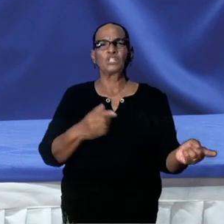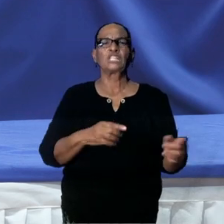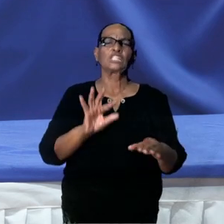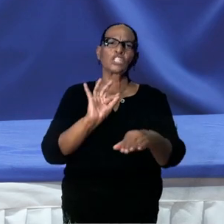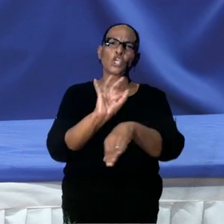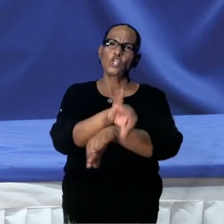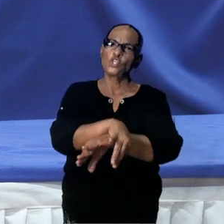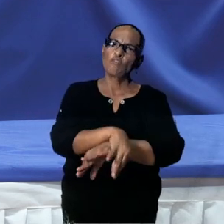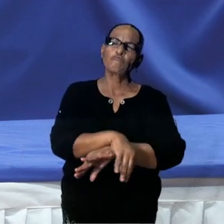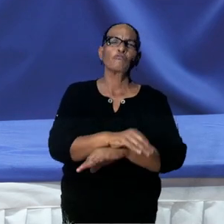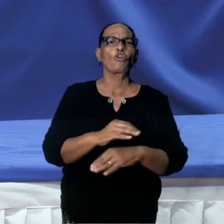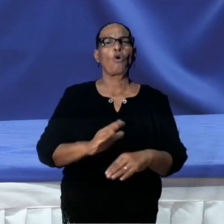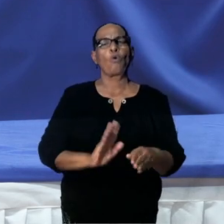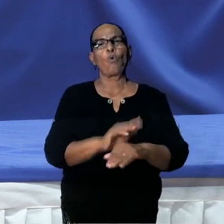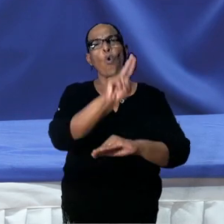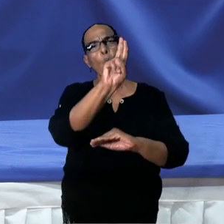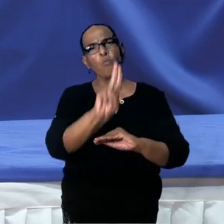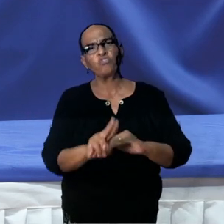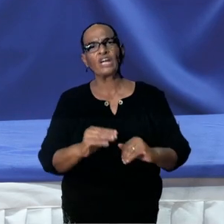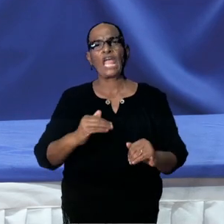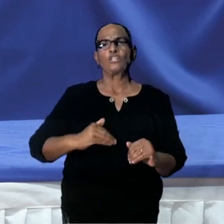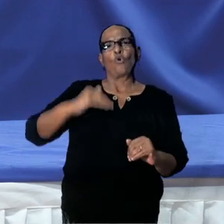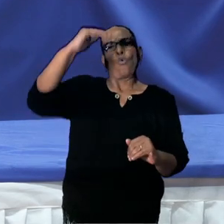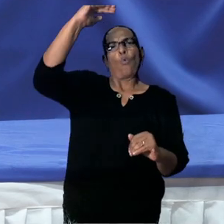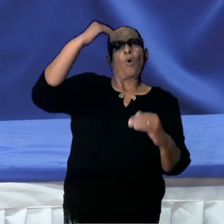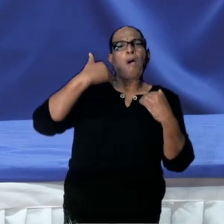hoge functionarissen binnen de regering.